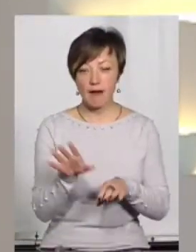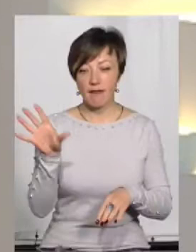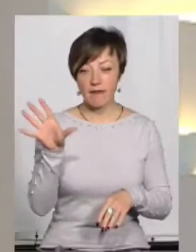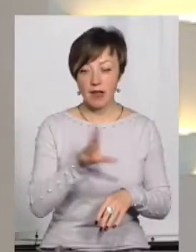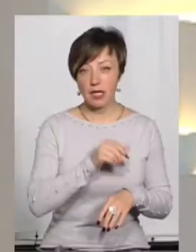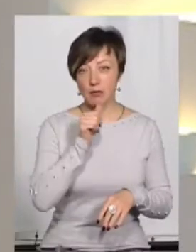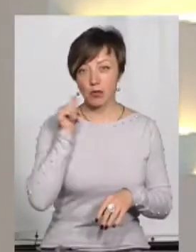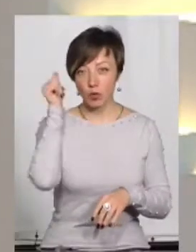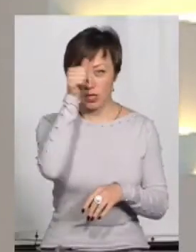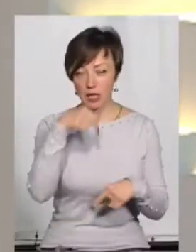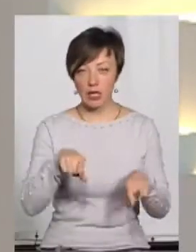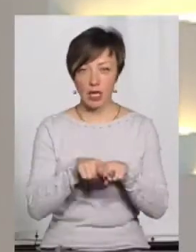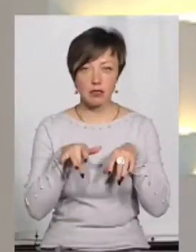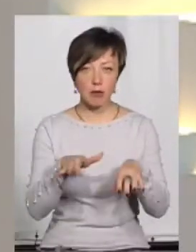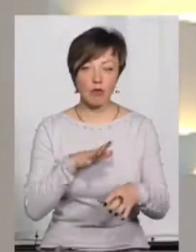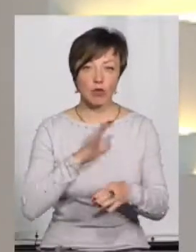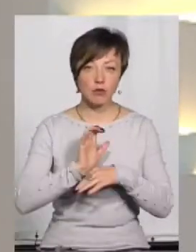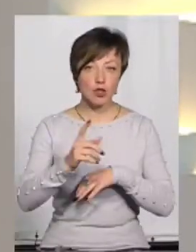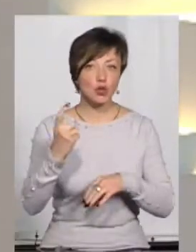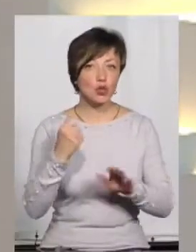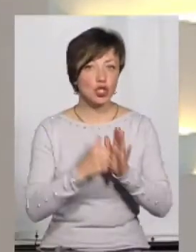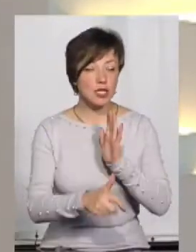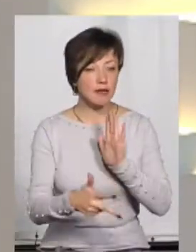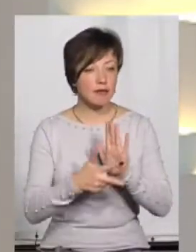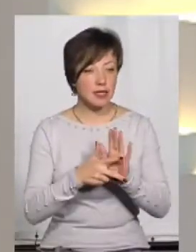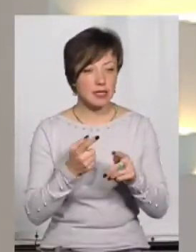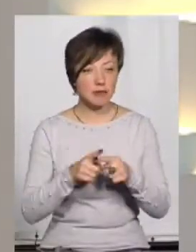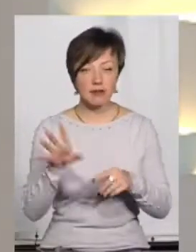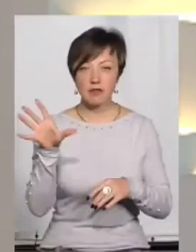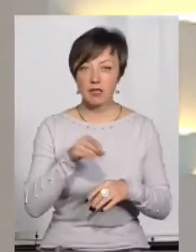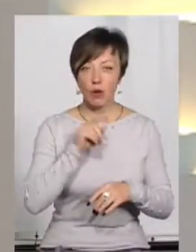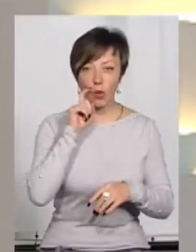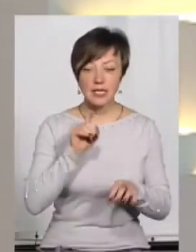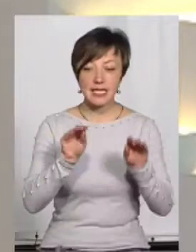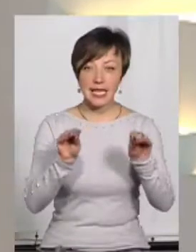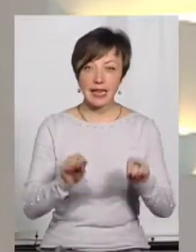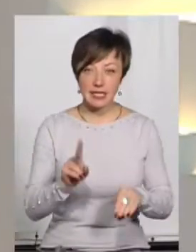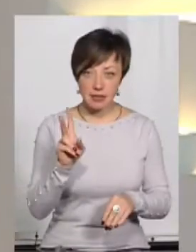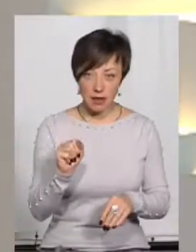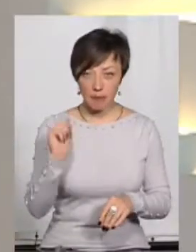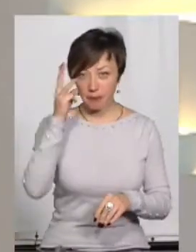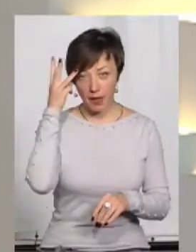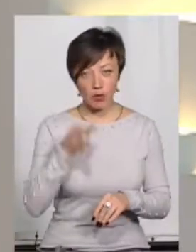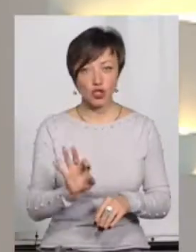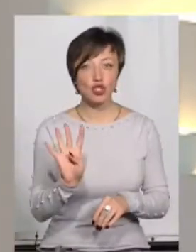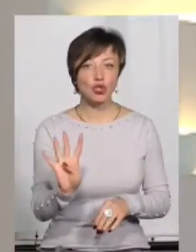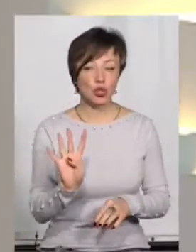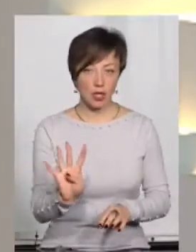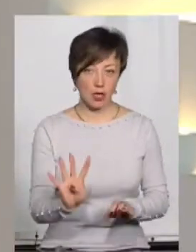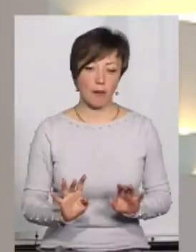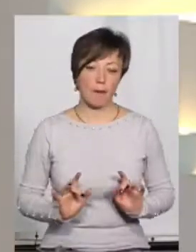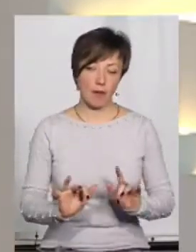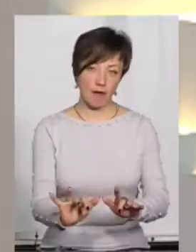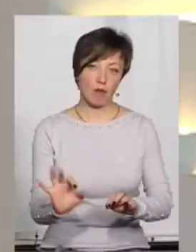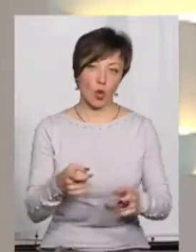увесь минулий рік таких проваджень було спрямовано 168. Це всеукраїнська статистика. На Хмельниччині 4 провадження